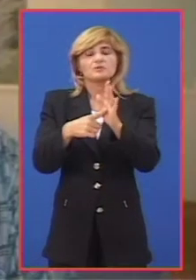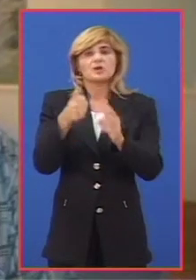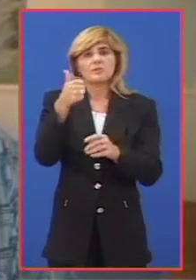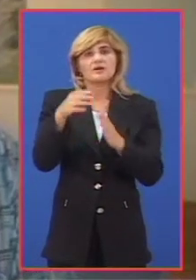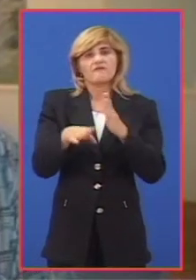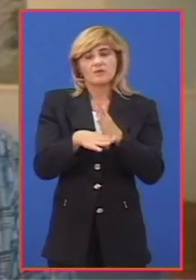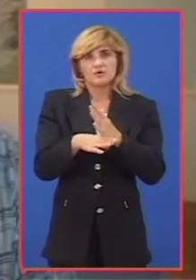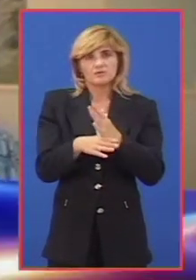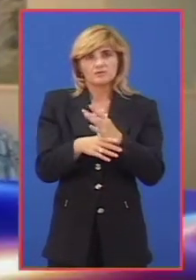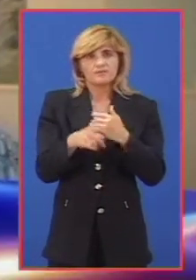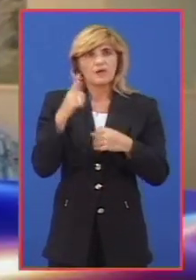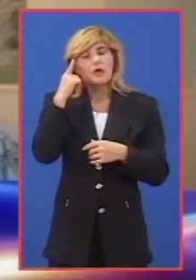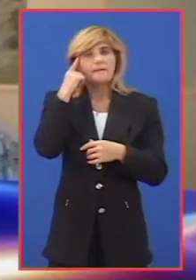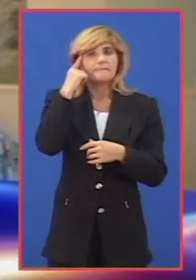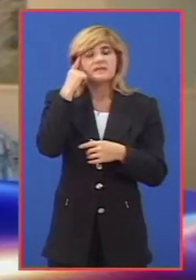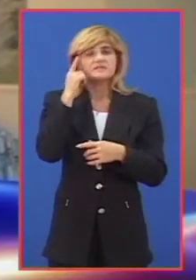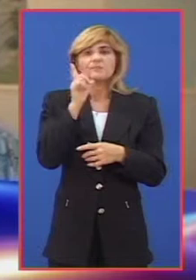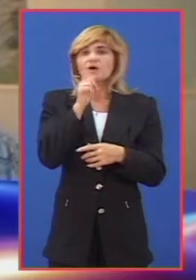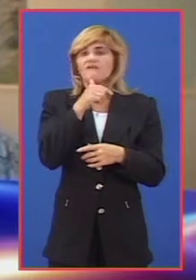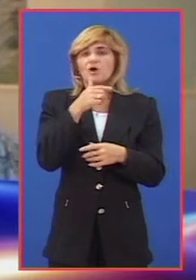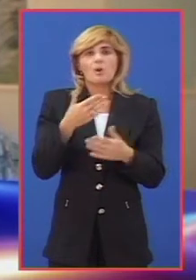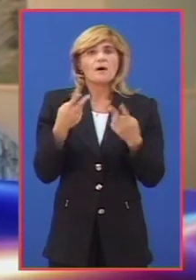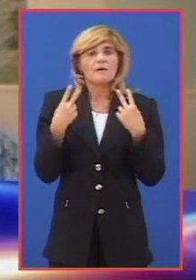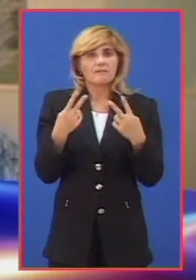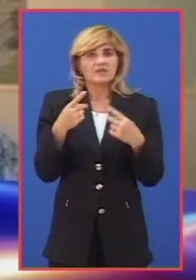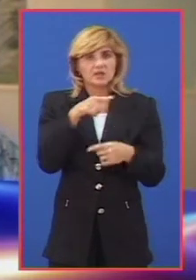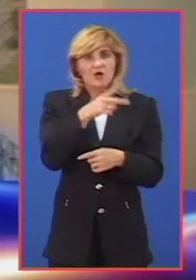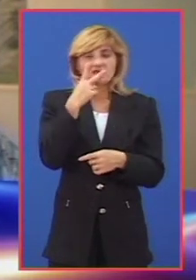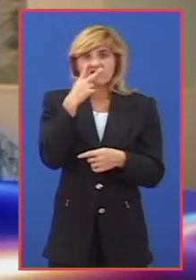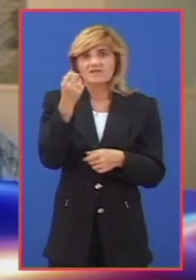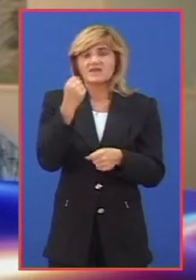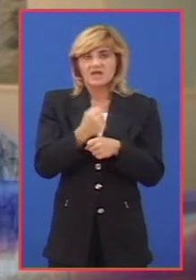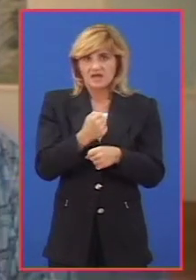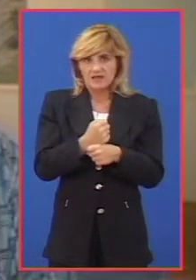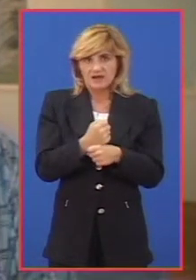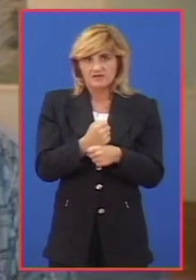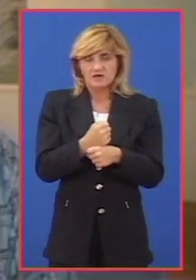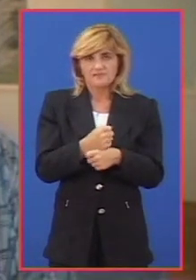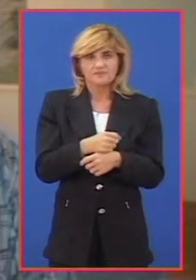Mislim da je veoma bitno ovakav vid rada i ovakav vid